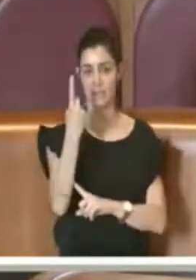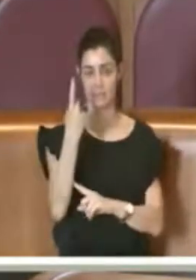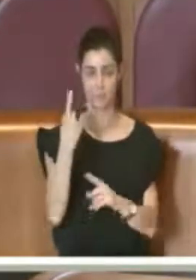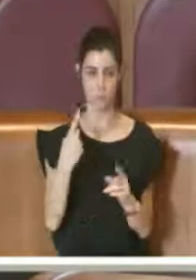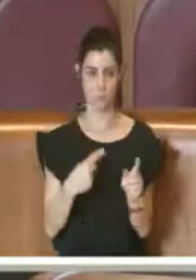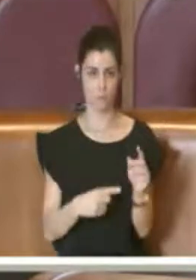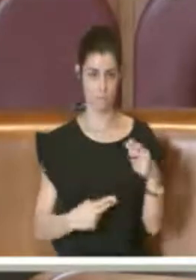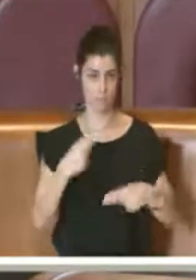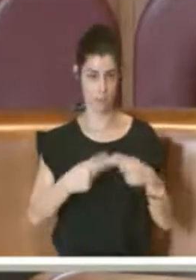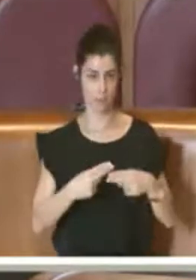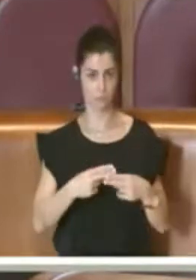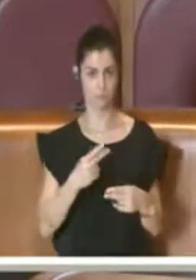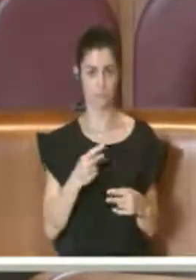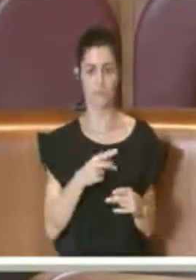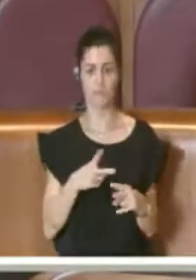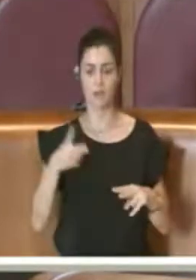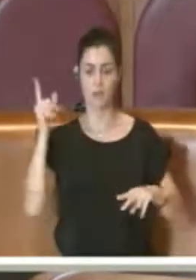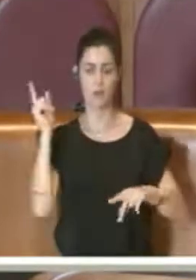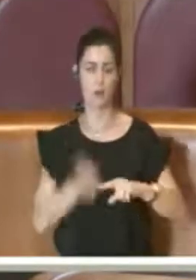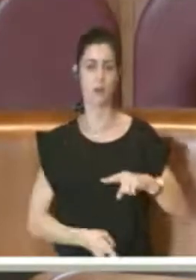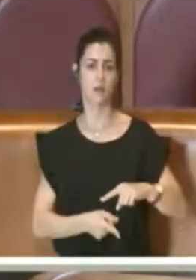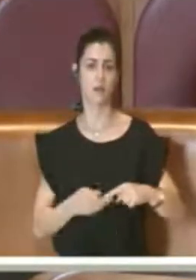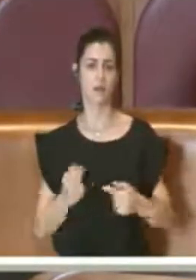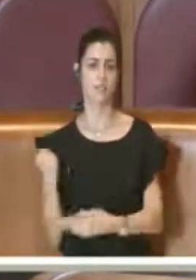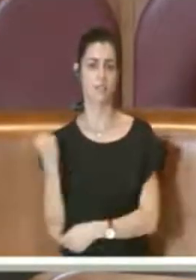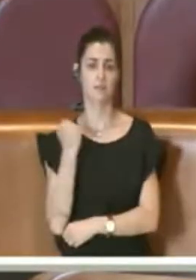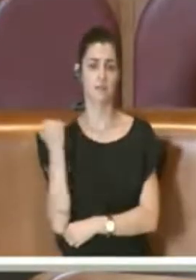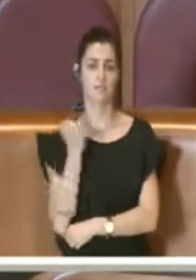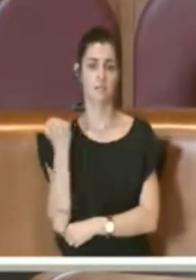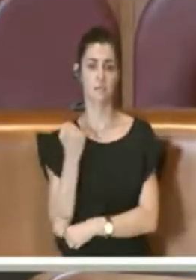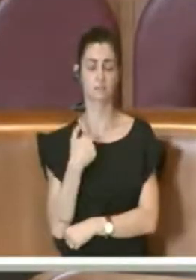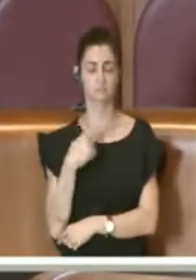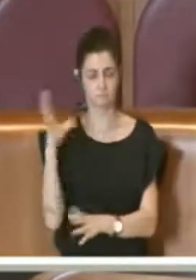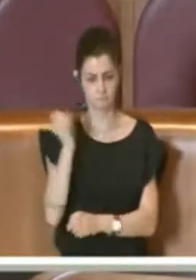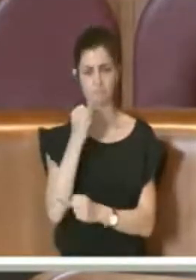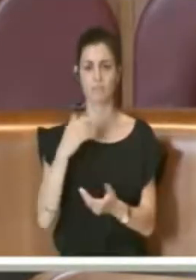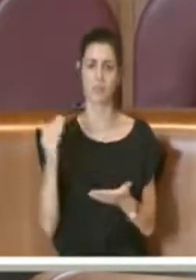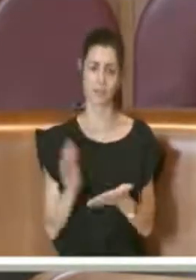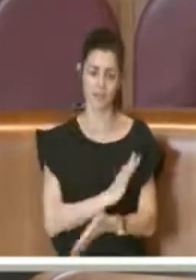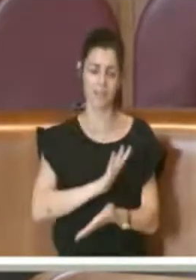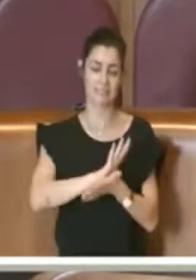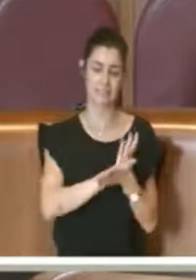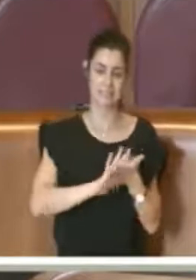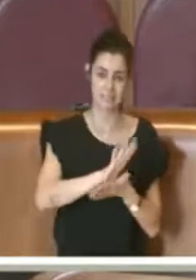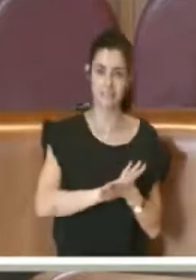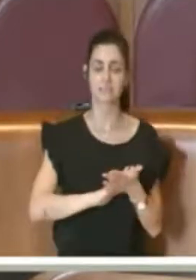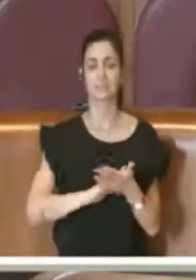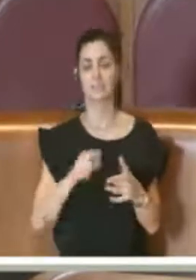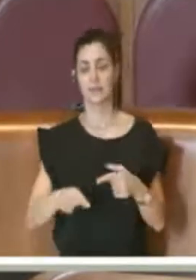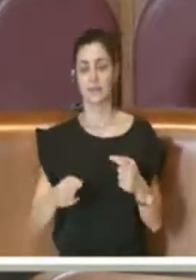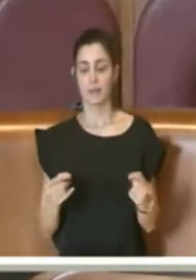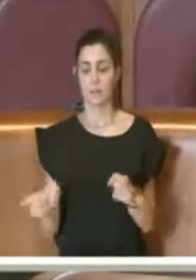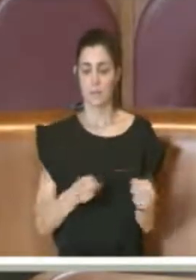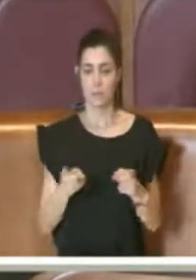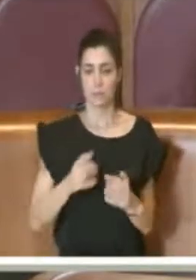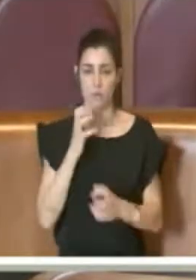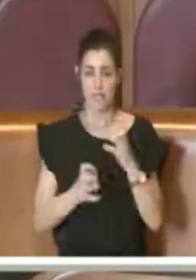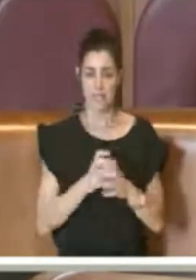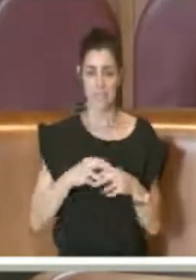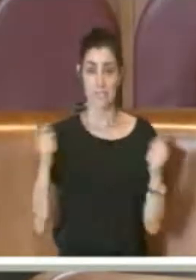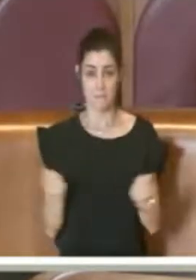di servizi, tagliare i servizi e vi dicendo io comprendo che le esenzioni e tutto quanto, soprattutto in questo momento di crisi e di emergenza siano